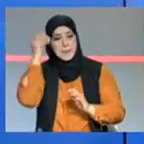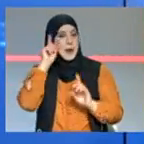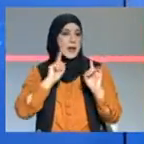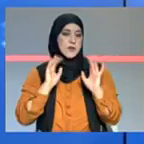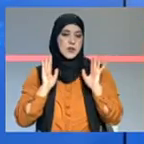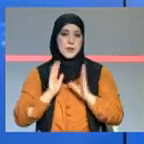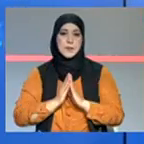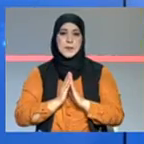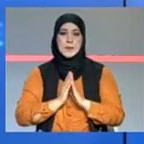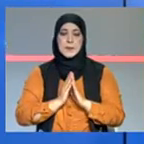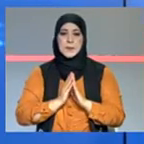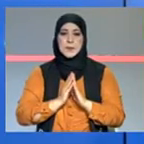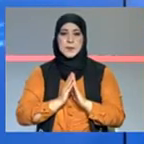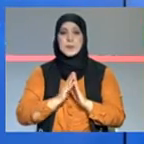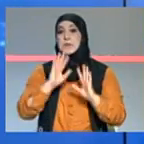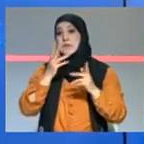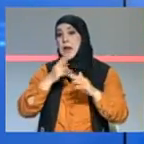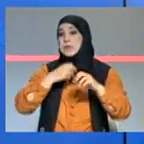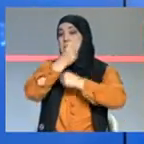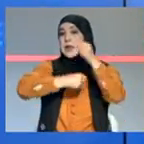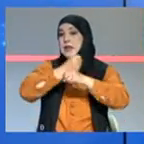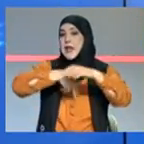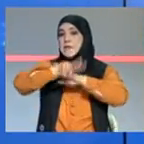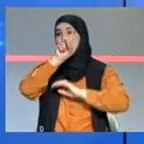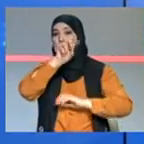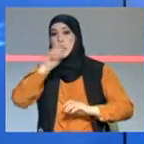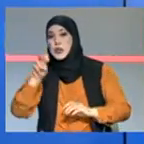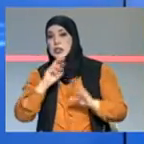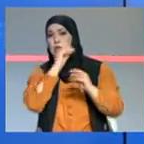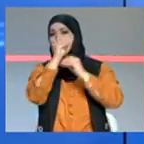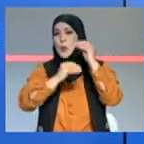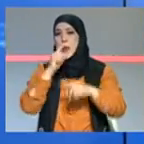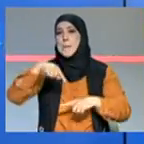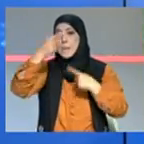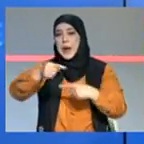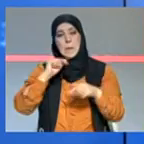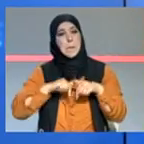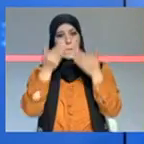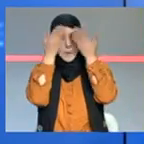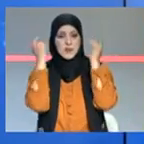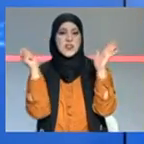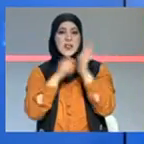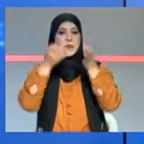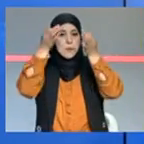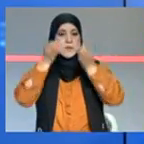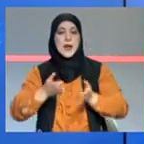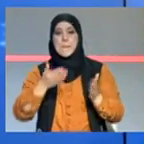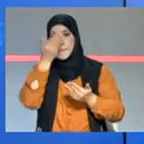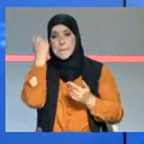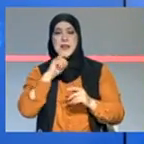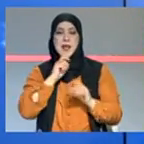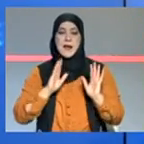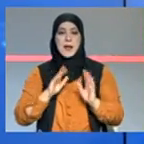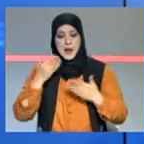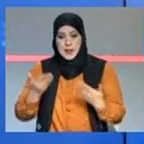ولا اخر اول تريماستر متع 2021 ولا تريماستر الثاني وهذا كله دونك احنا له نتابعه له نطوره في